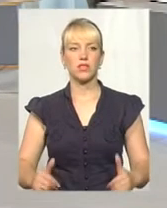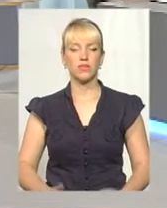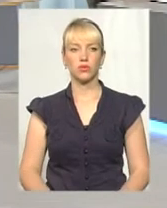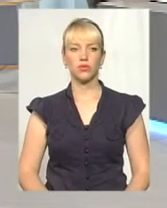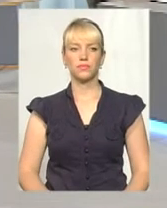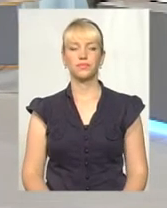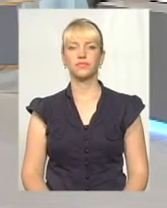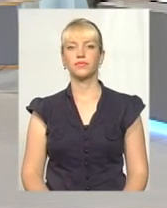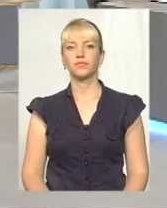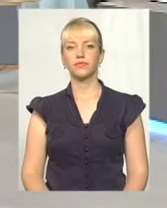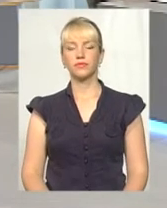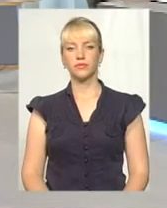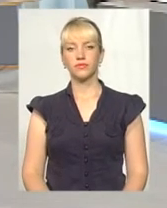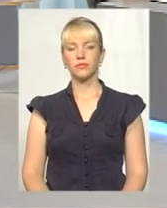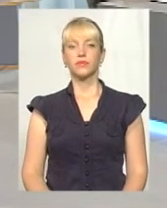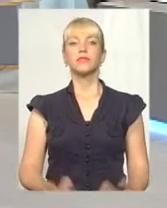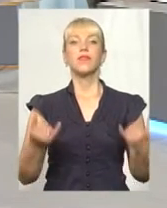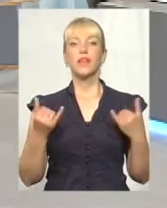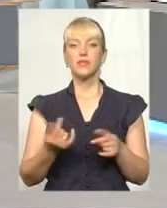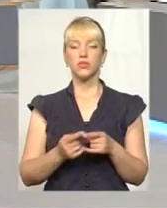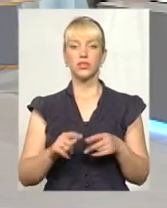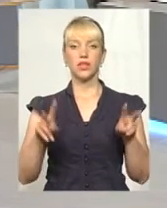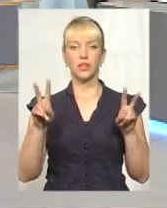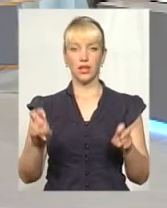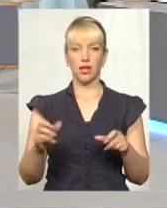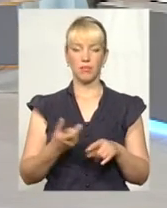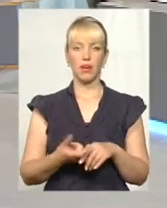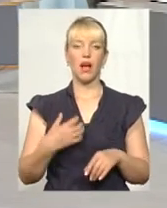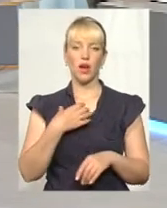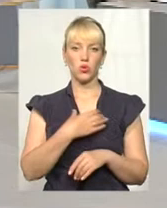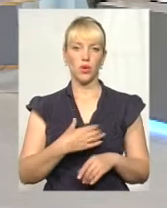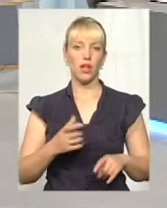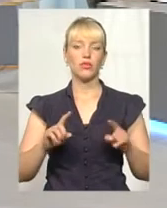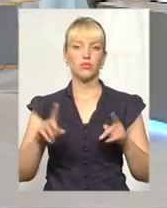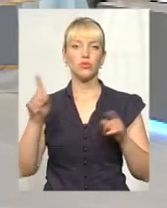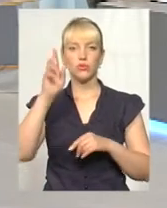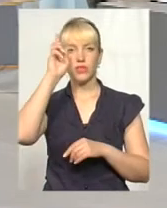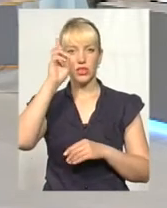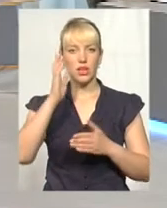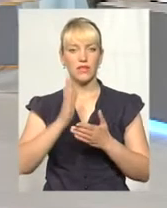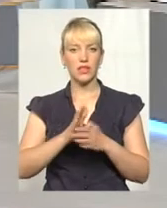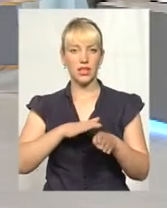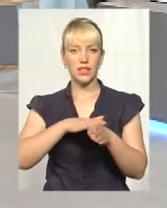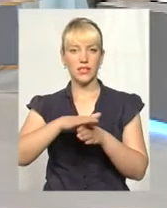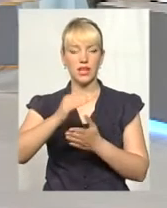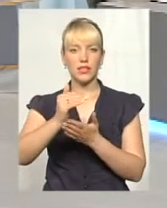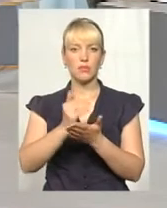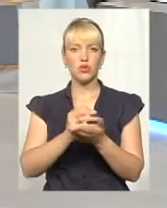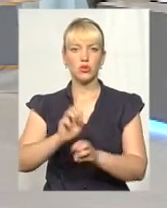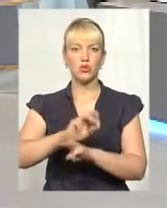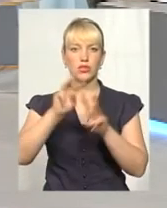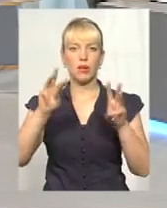Лілія. На сьогодні ця тема досить актуальна, адже в державі проходить реалізація програми щодо